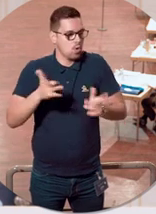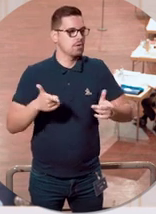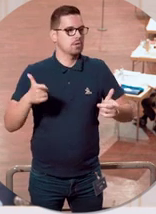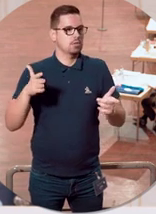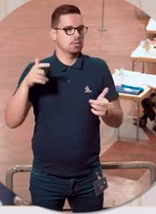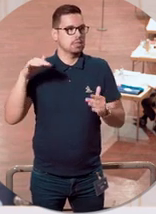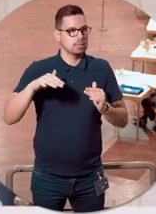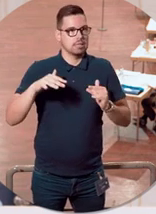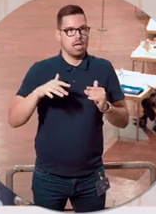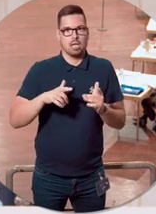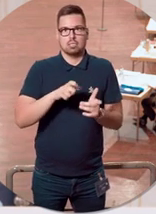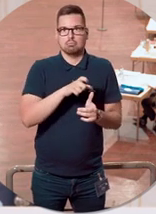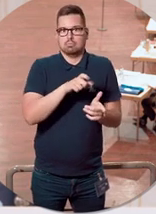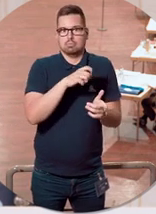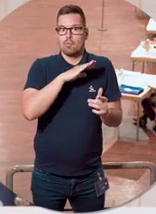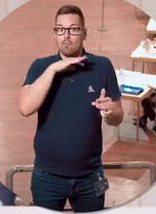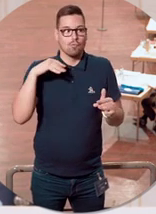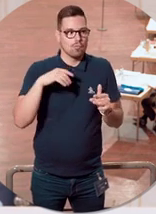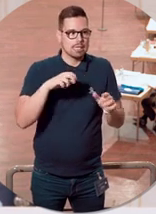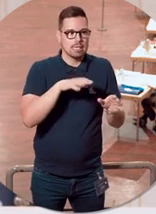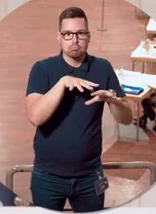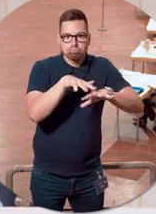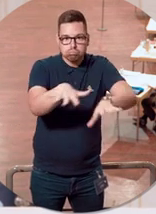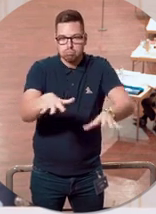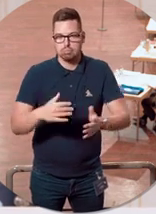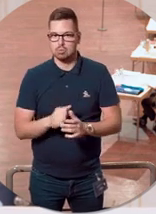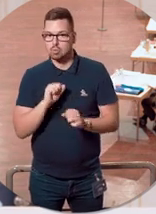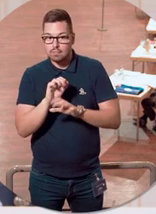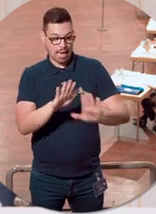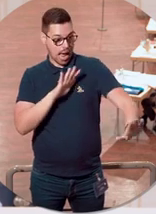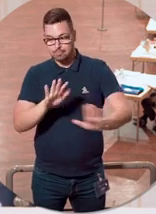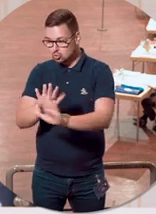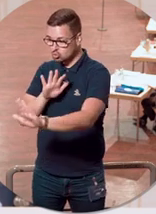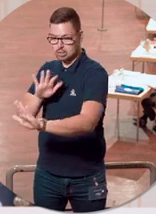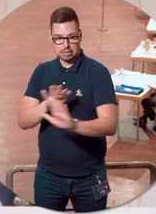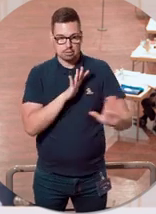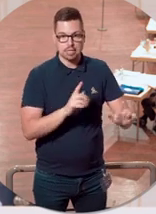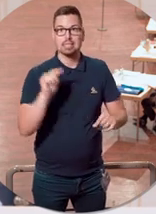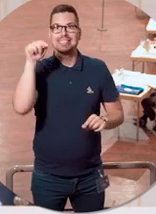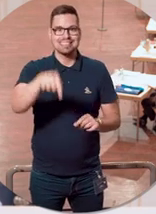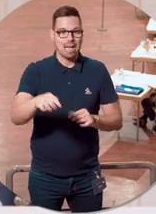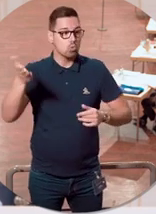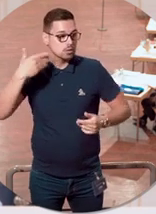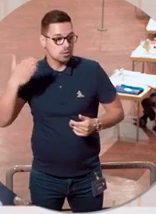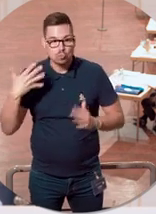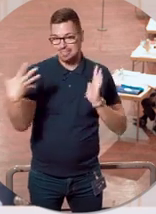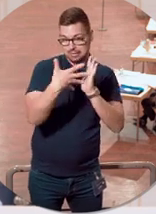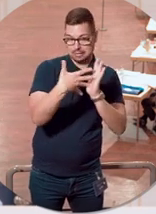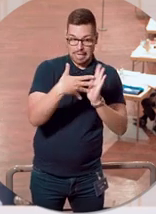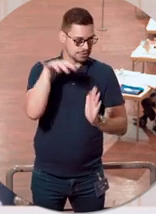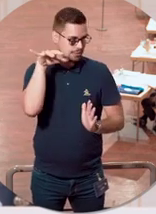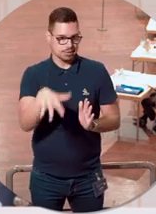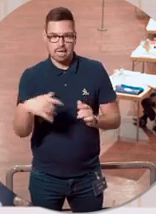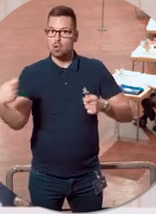Teilnehmenden etwas höher sind, als man das vielleicht andernorts kennt, wenn Abstände eingehalten werden, wenn es draußen an der frischen Luft ist, wenn getestet wird, noch